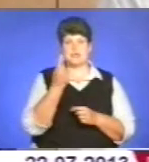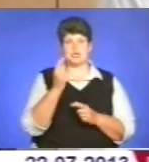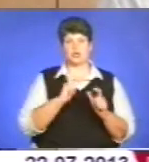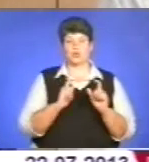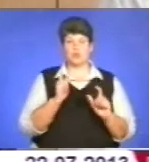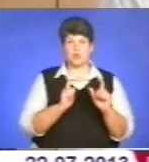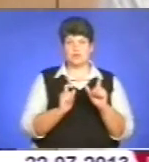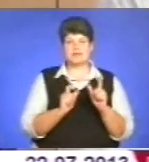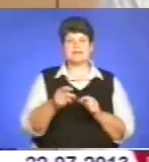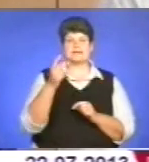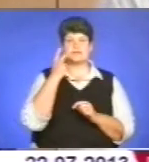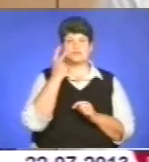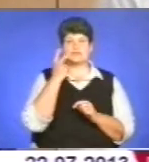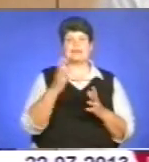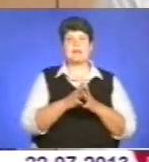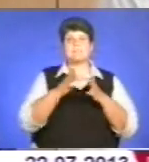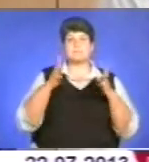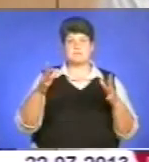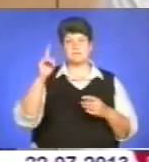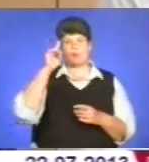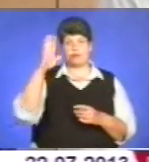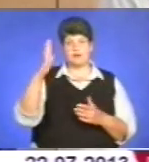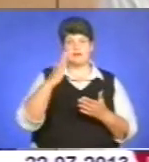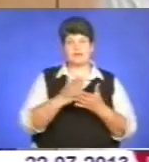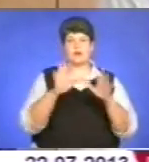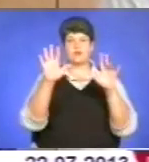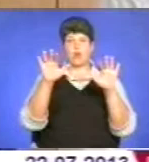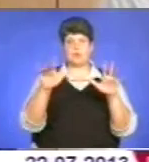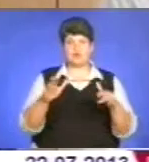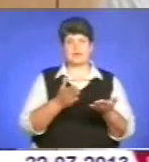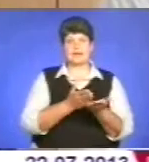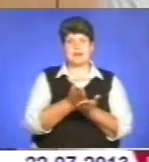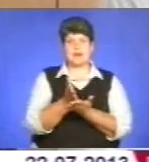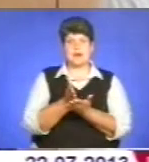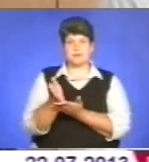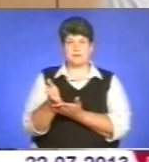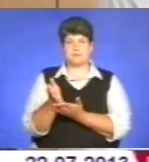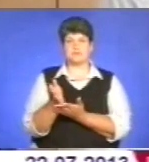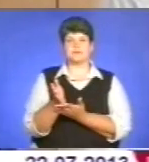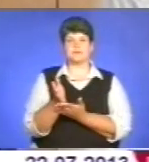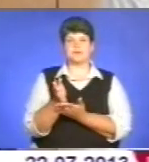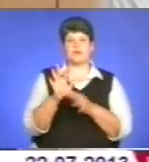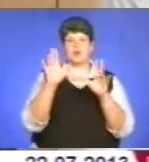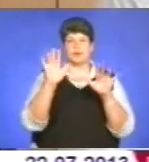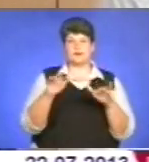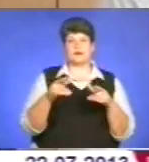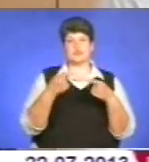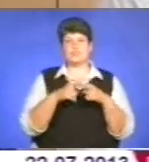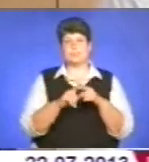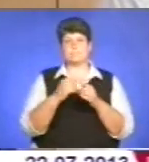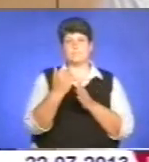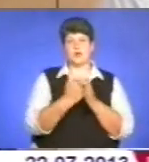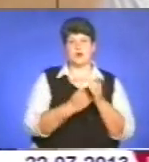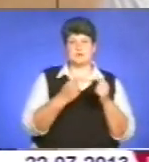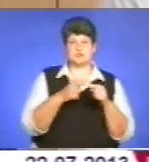Як завжди, найбільшою популярністю користуються комп'ютерні напрями підготовки. Це і комп'ютерні науки, комп'ютерна інженерія, програмна інженерія.